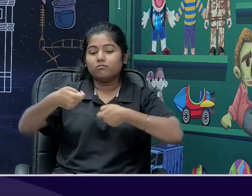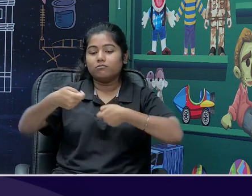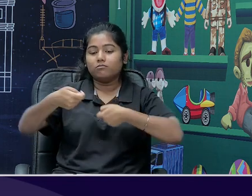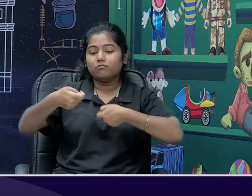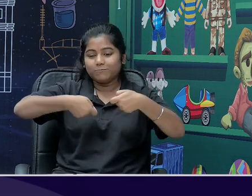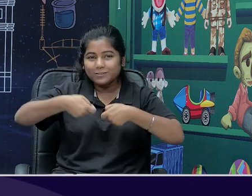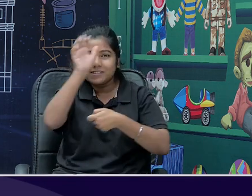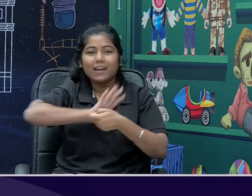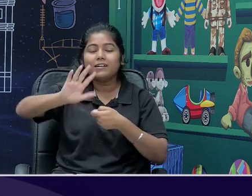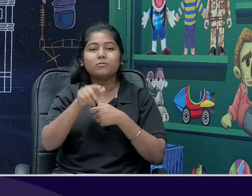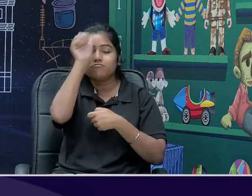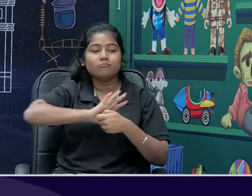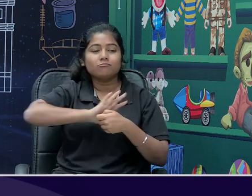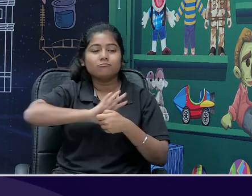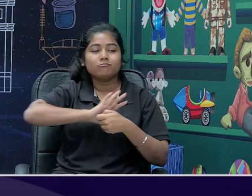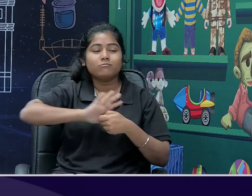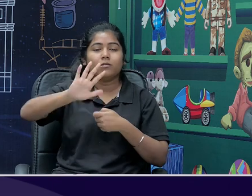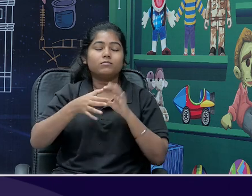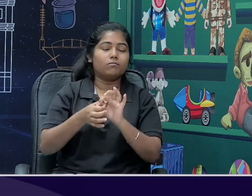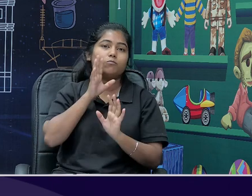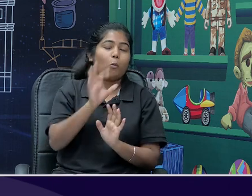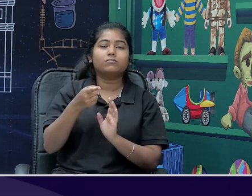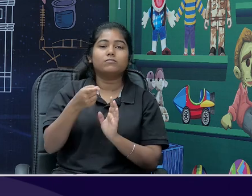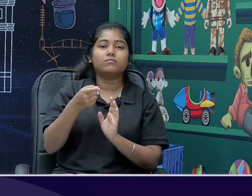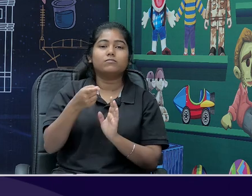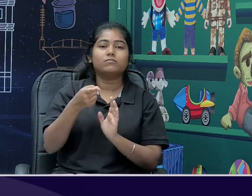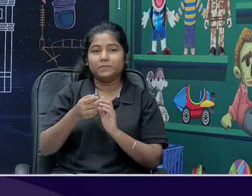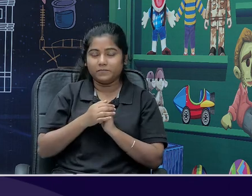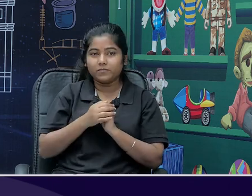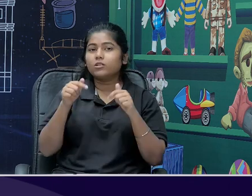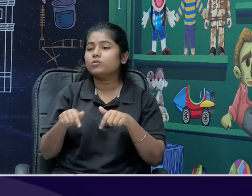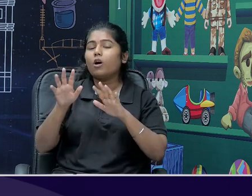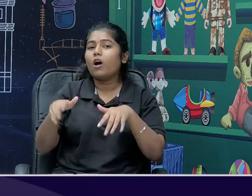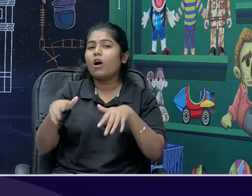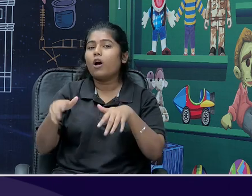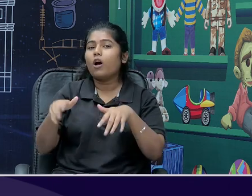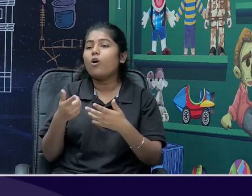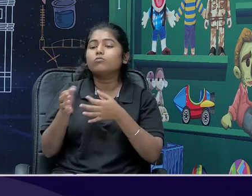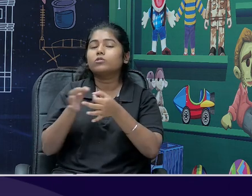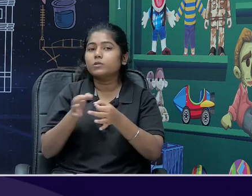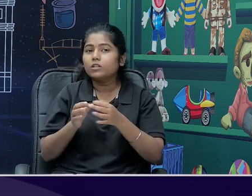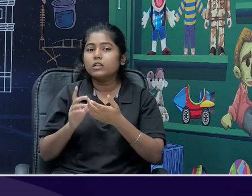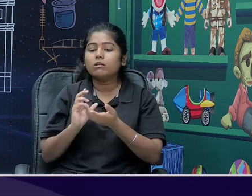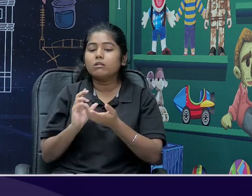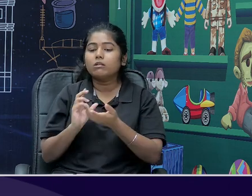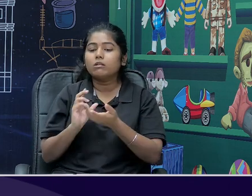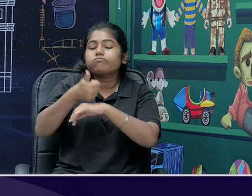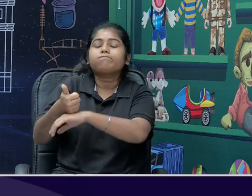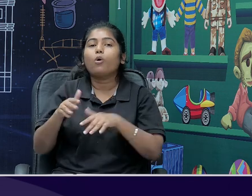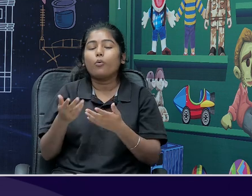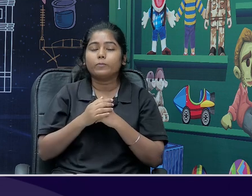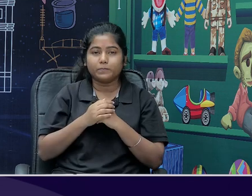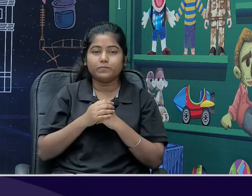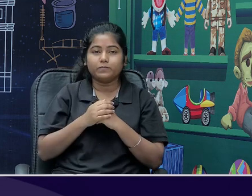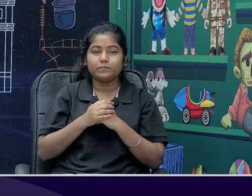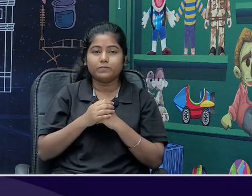economic you know backbone of India so how would you describe you know establishment of the subject private, public and global enterprises today we will